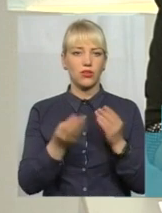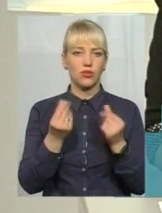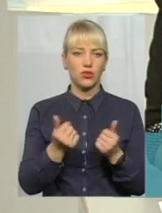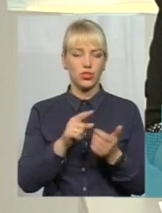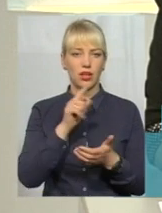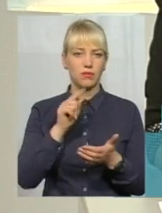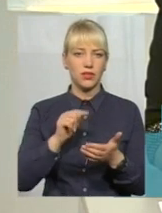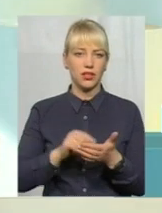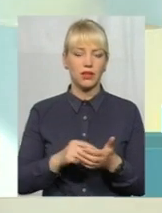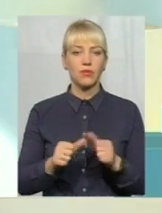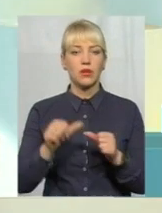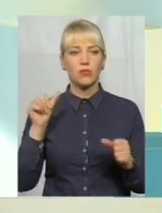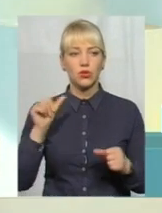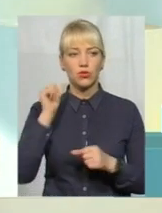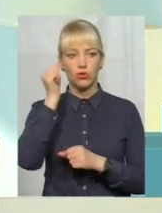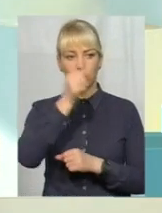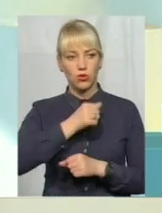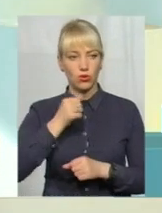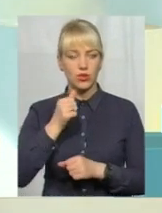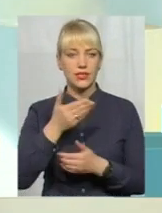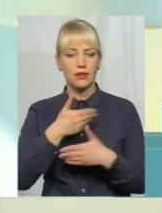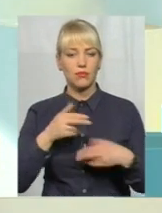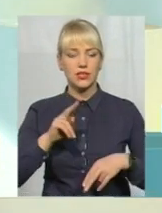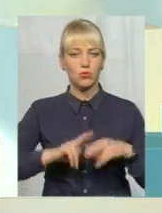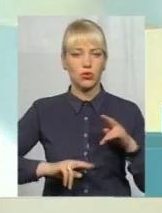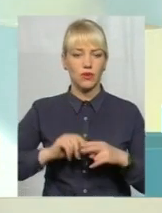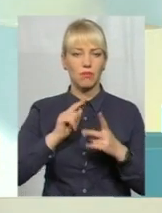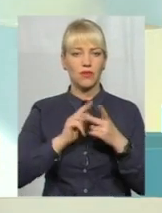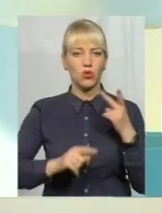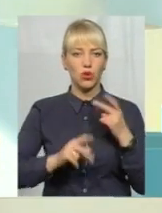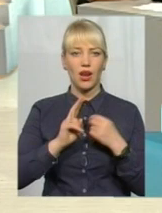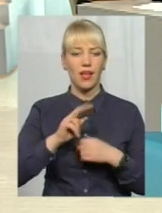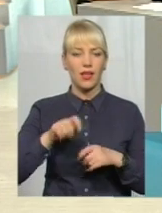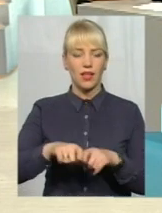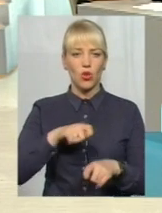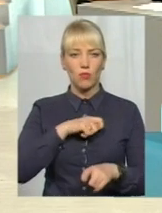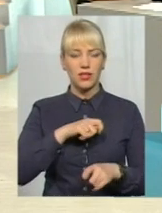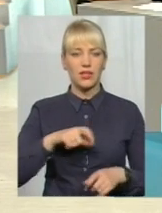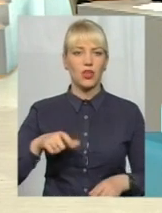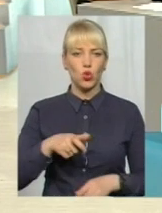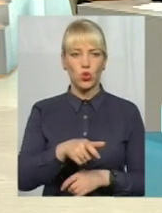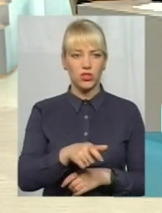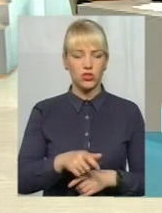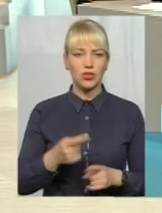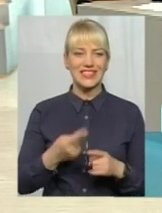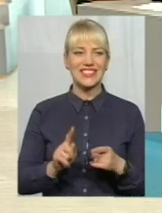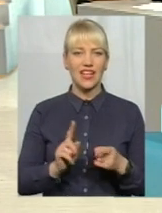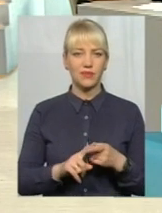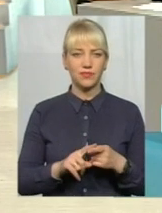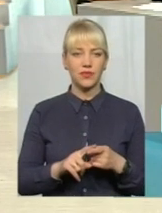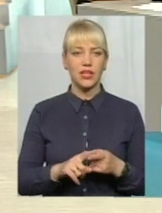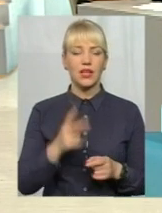це? Минулого року ми збудували півтора кілометра доріжок. Це